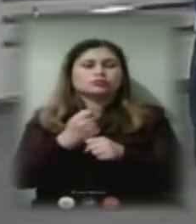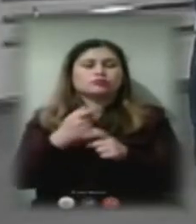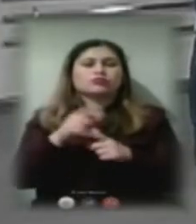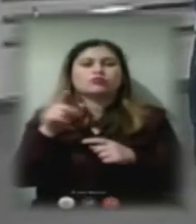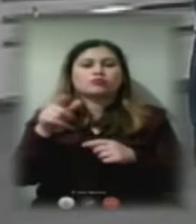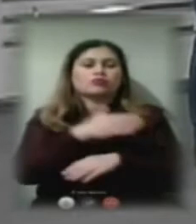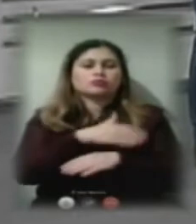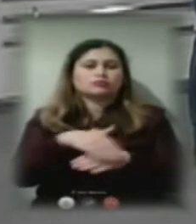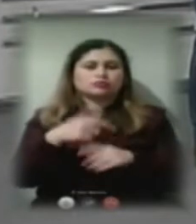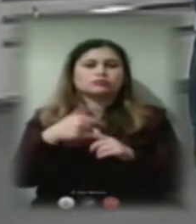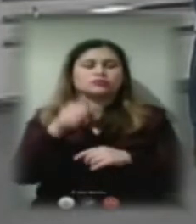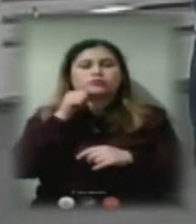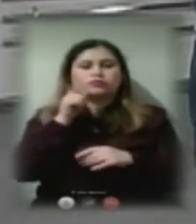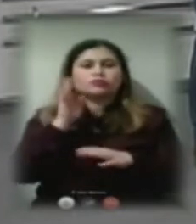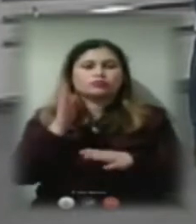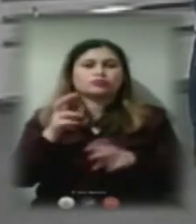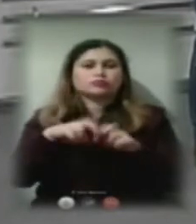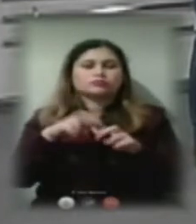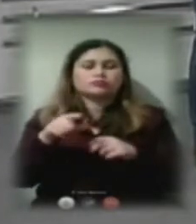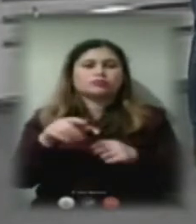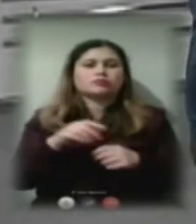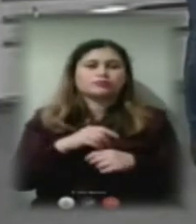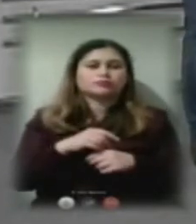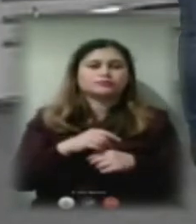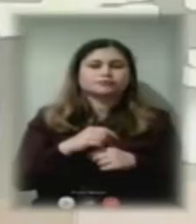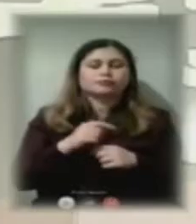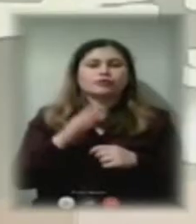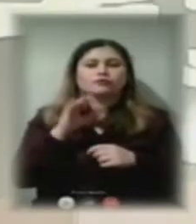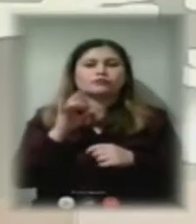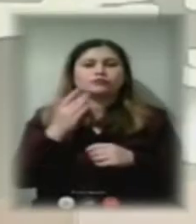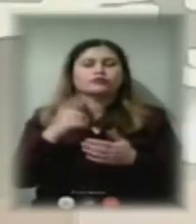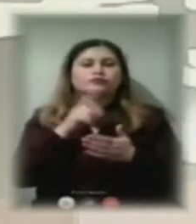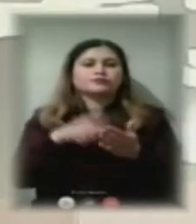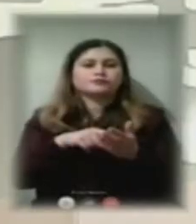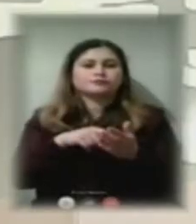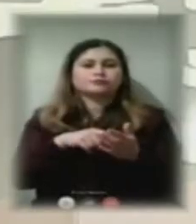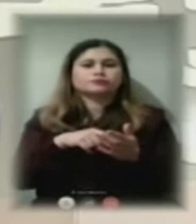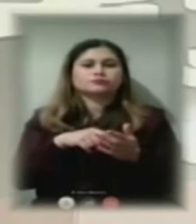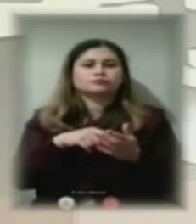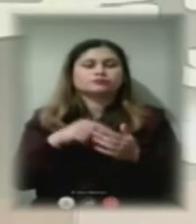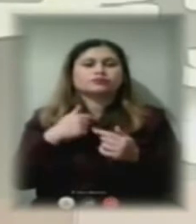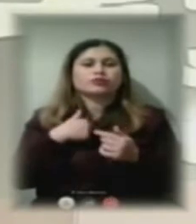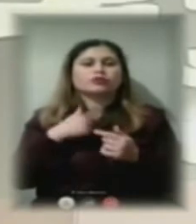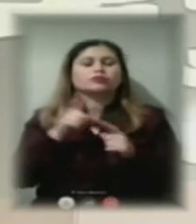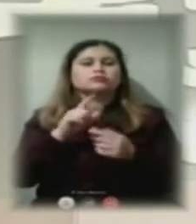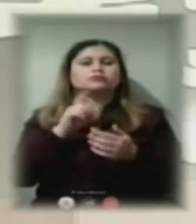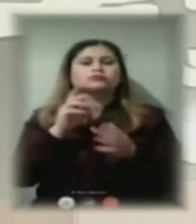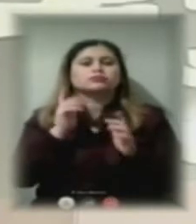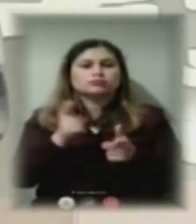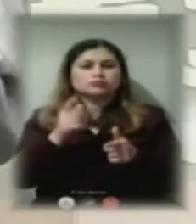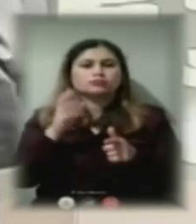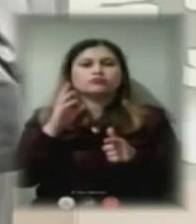тому і завтра, я думаю, що ми поправимо ситуацію. Вікторе, ваше запитання. Я справді погоджуюся з Ігорем Володимировичем, мене трошки